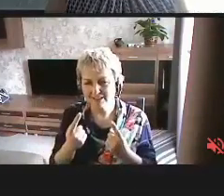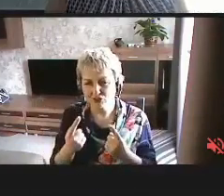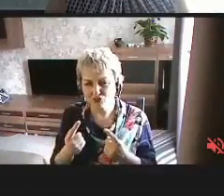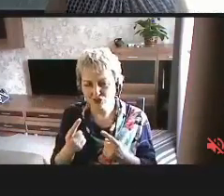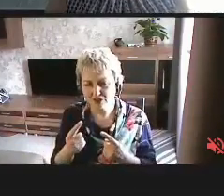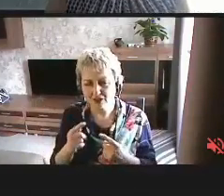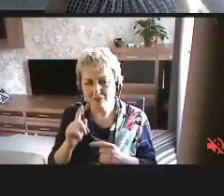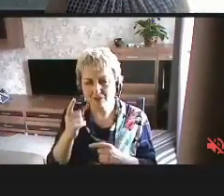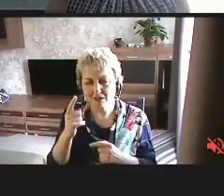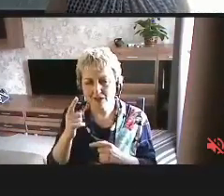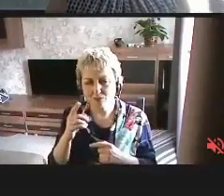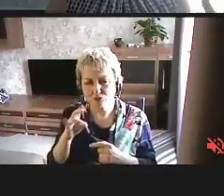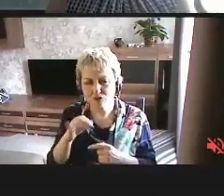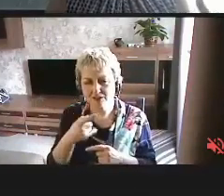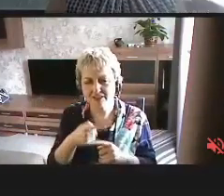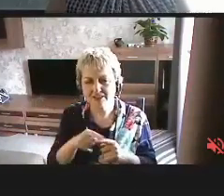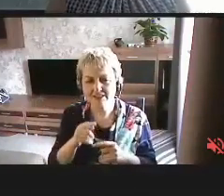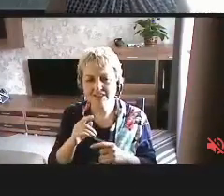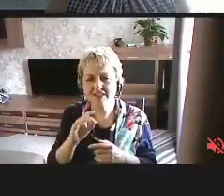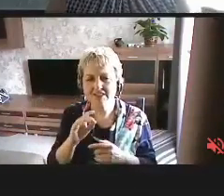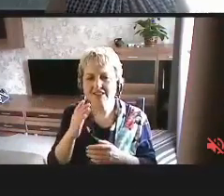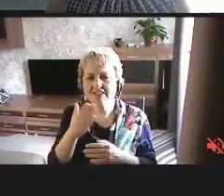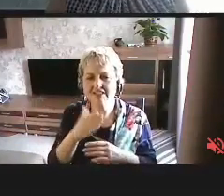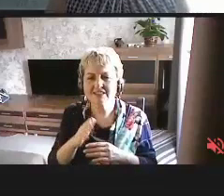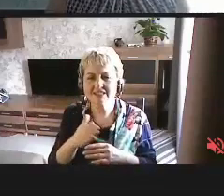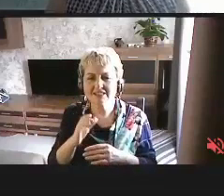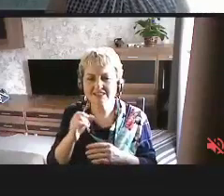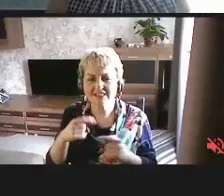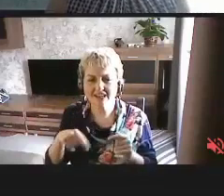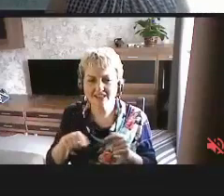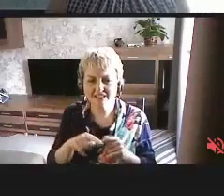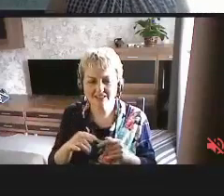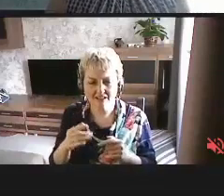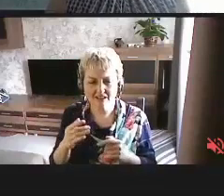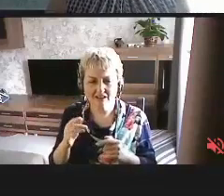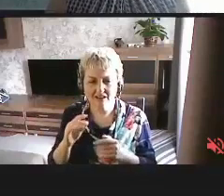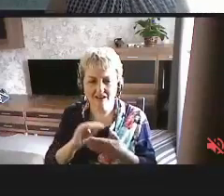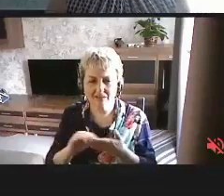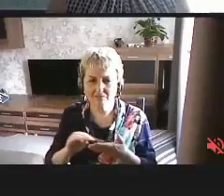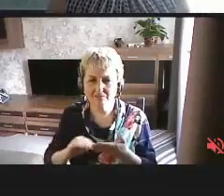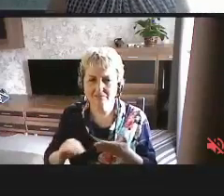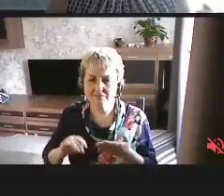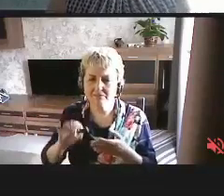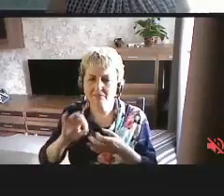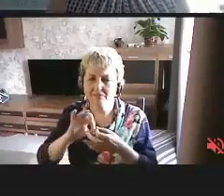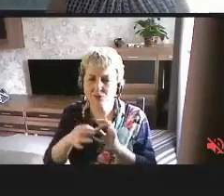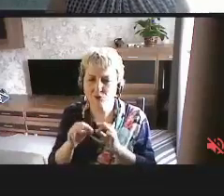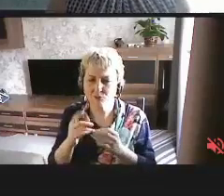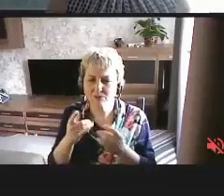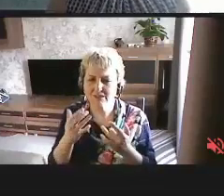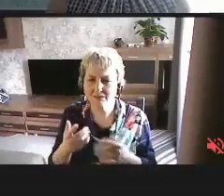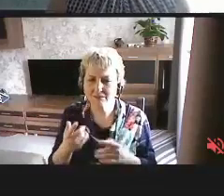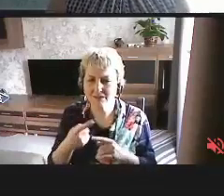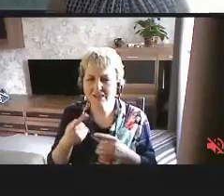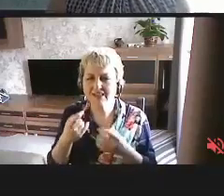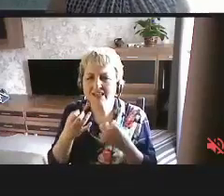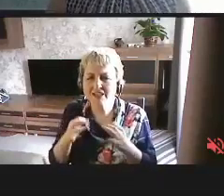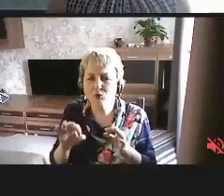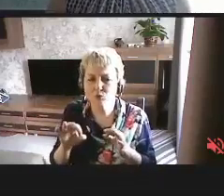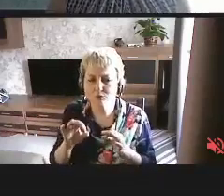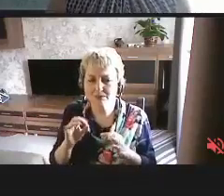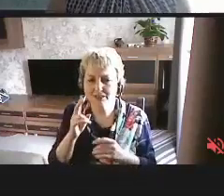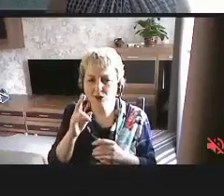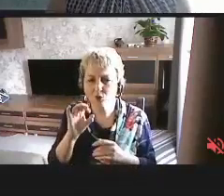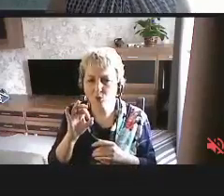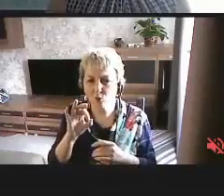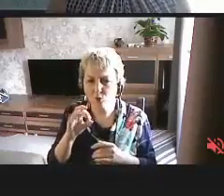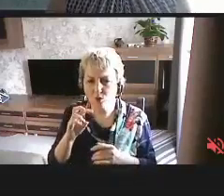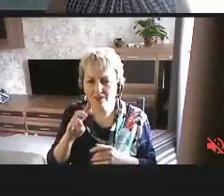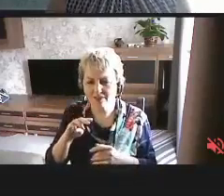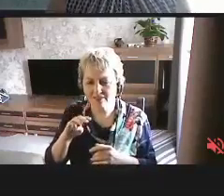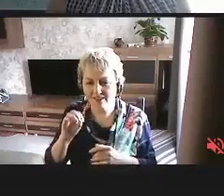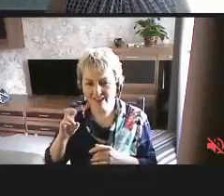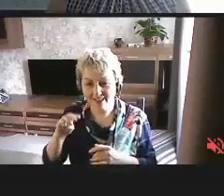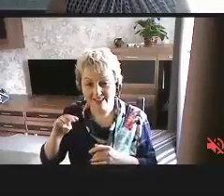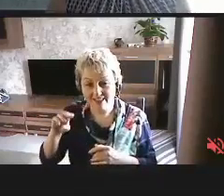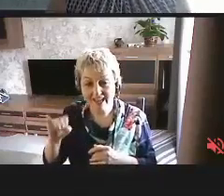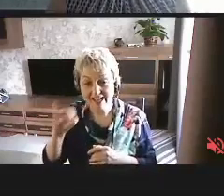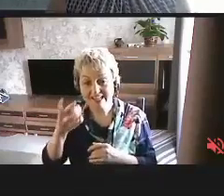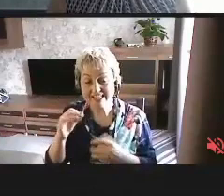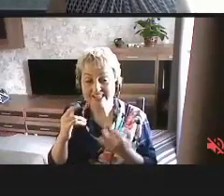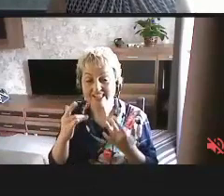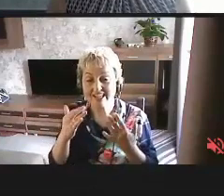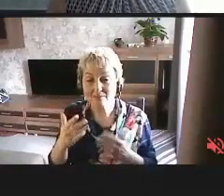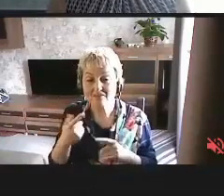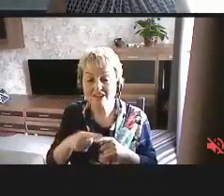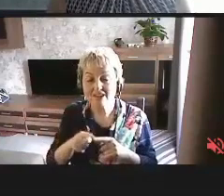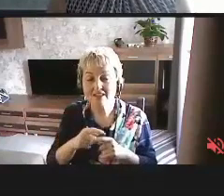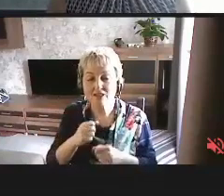потому что эта секция описывает конкретные требования к доступности контента, и требования эти